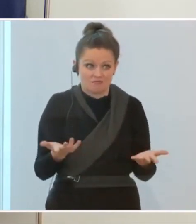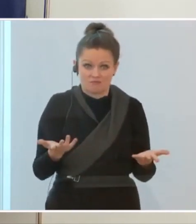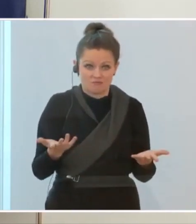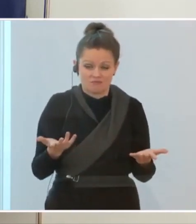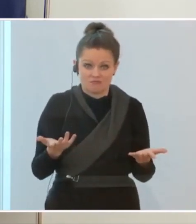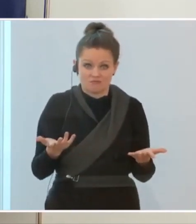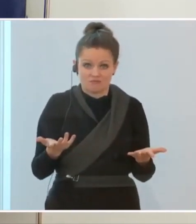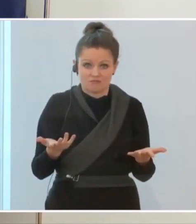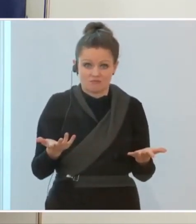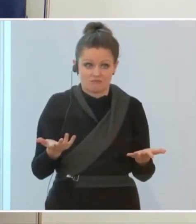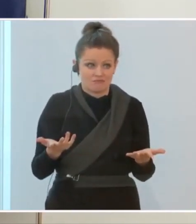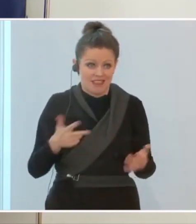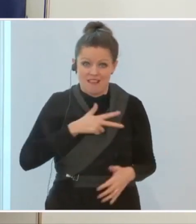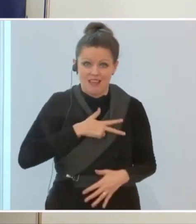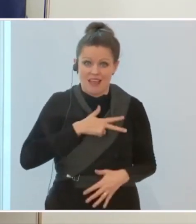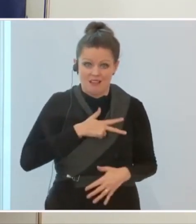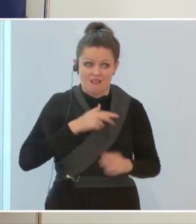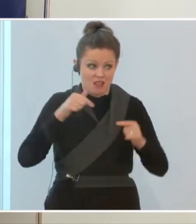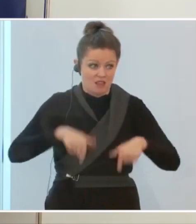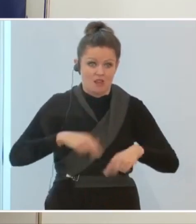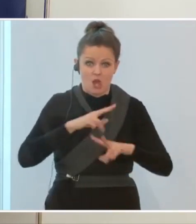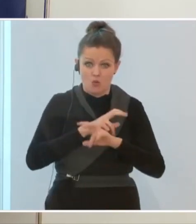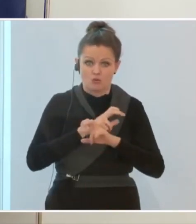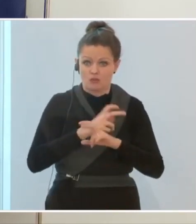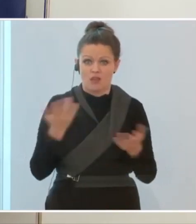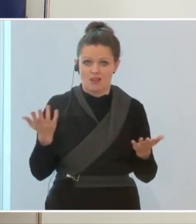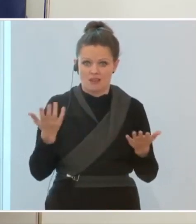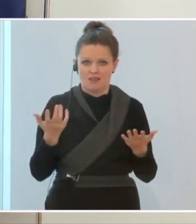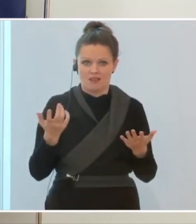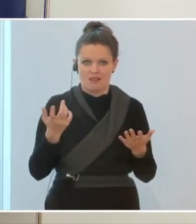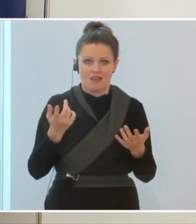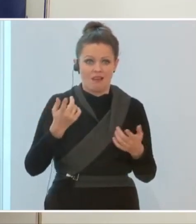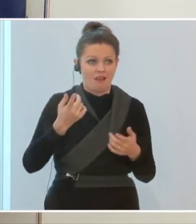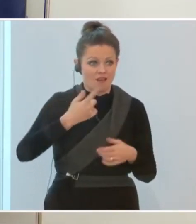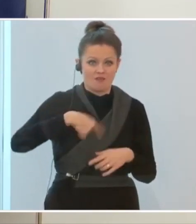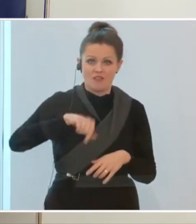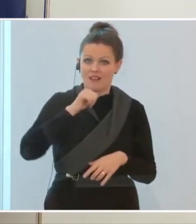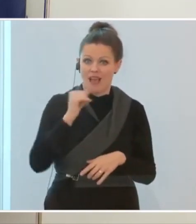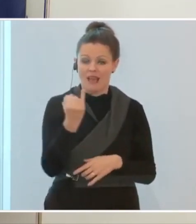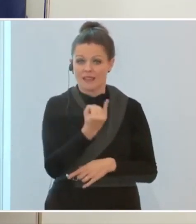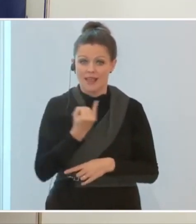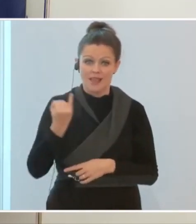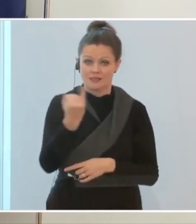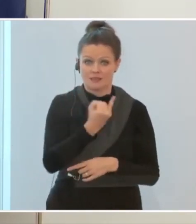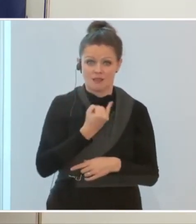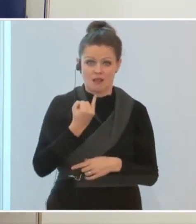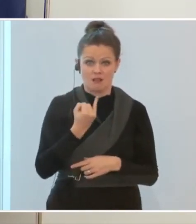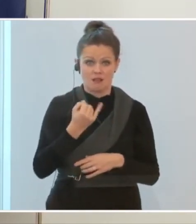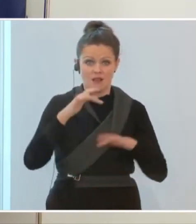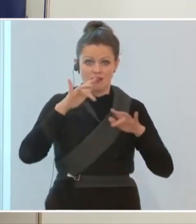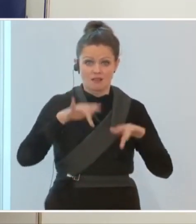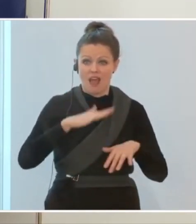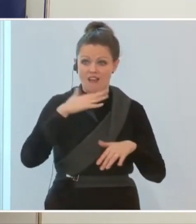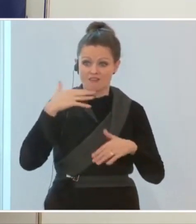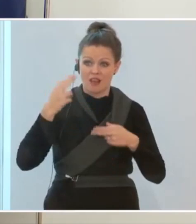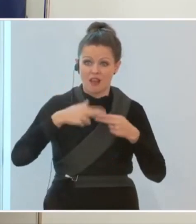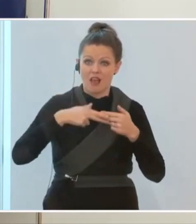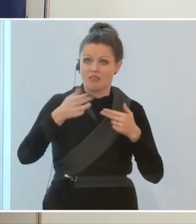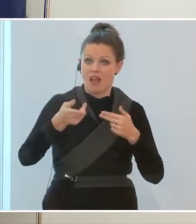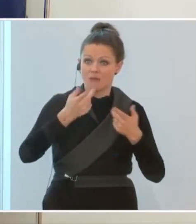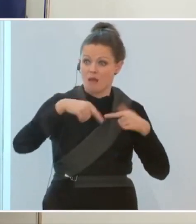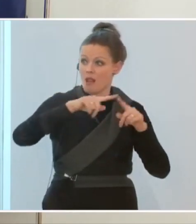eine Realität in Österreich. Wir sind keine Insel, wir haben sehr viele Nachbarländer, wir sind ein sehr